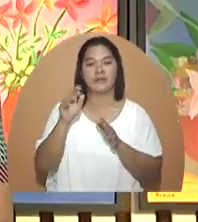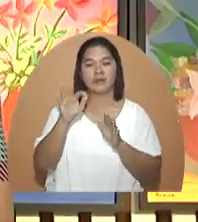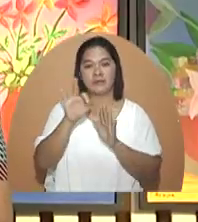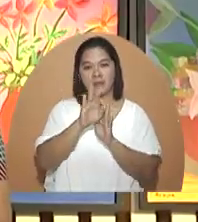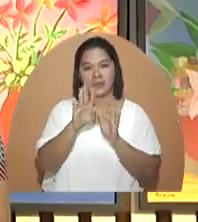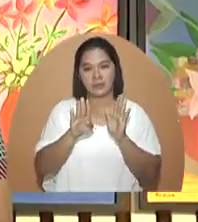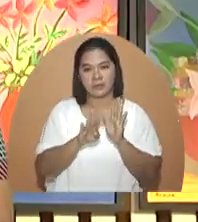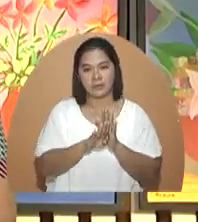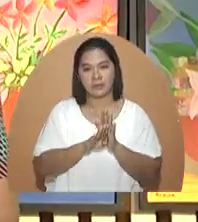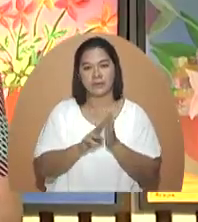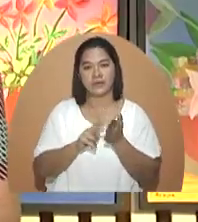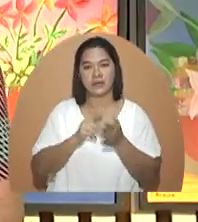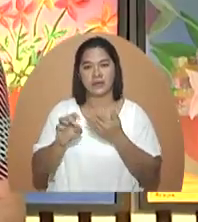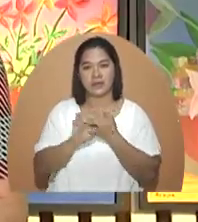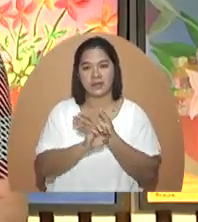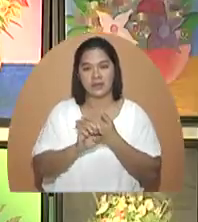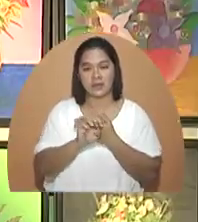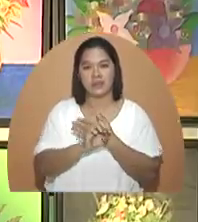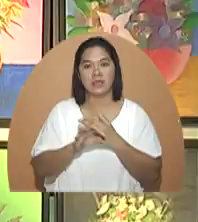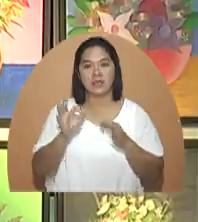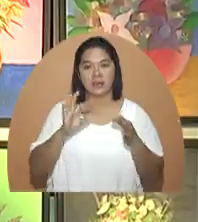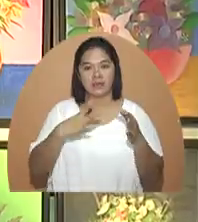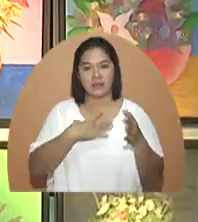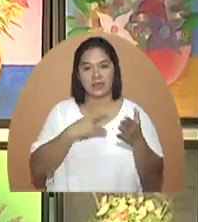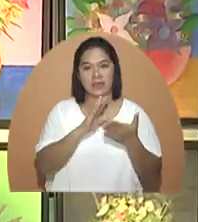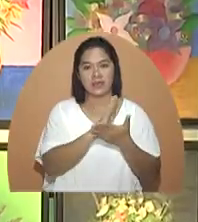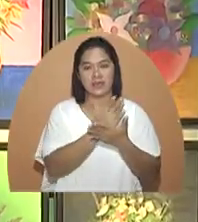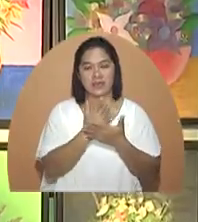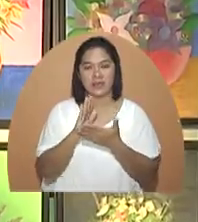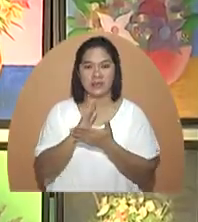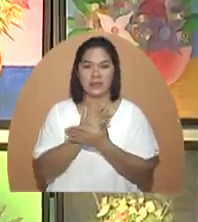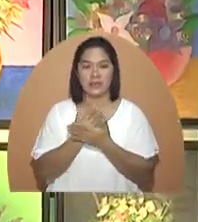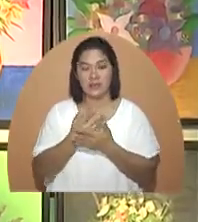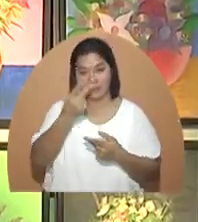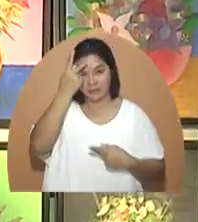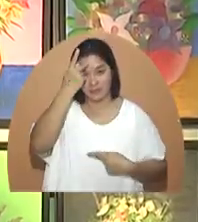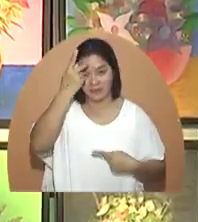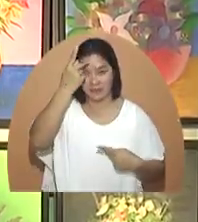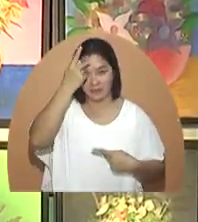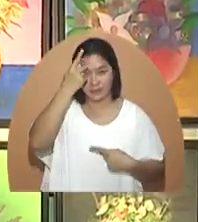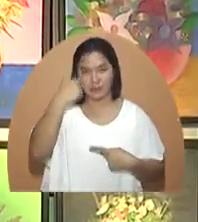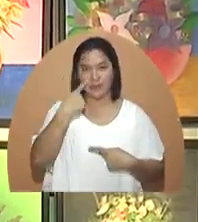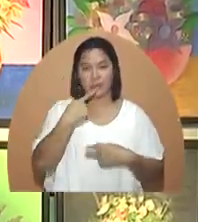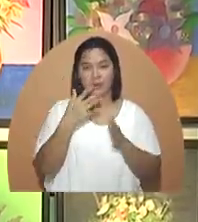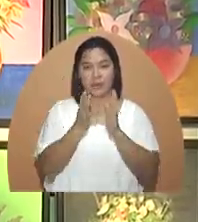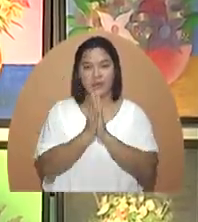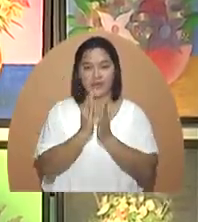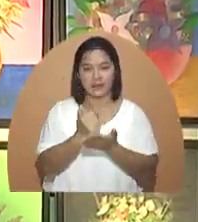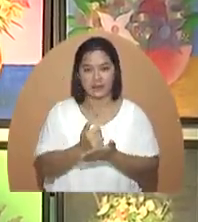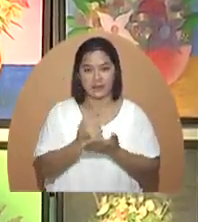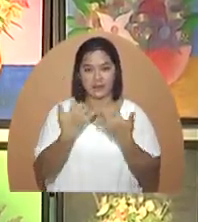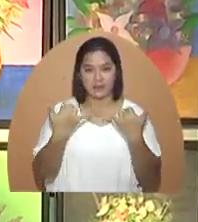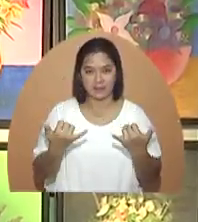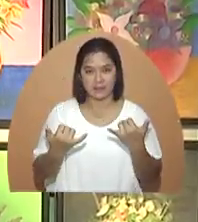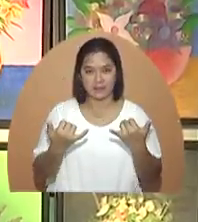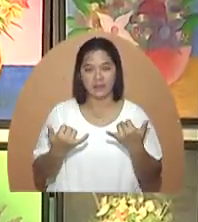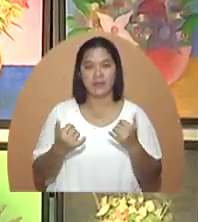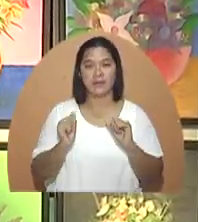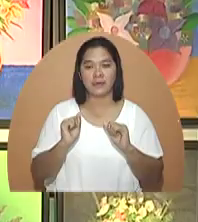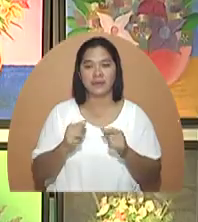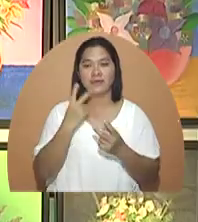Facebook page at email. Kung nais niyo makabahagi sa mga pasyente natin na nanawagan sa araw na ito,